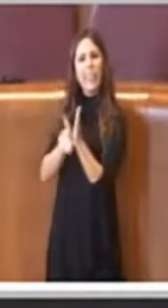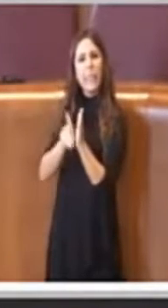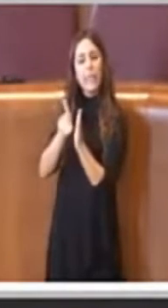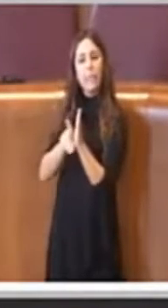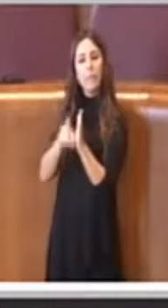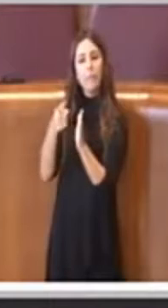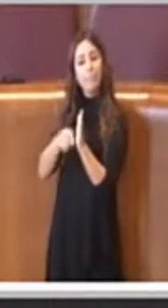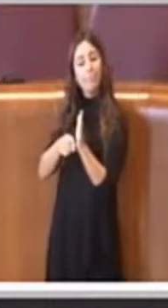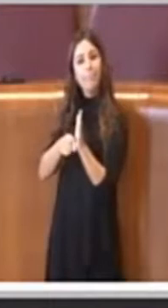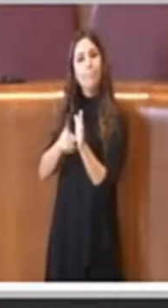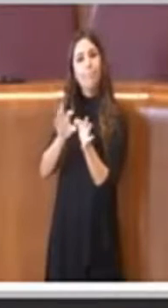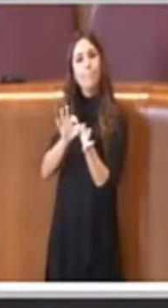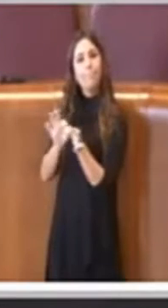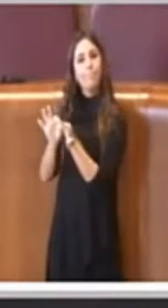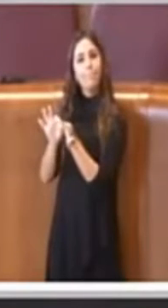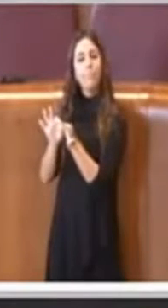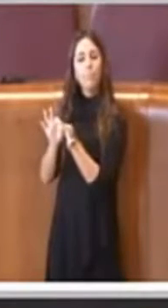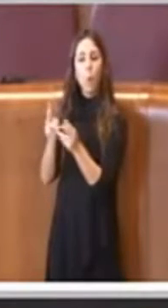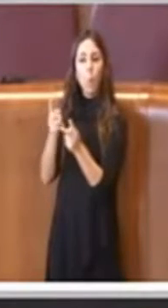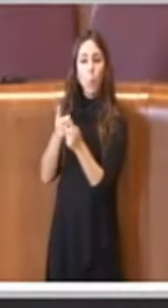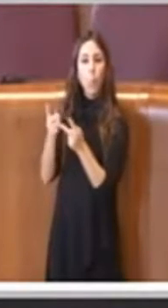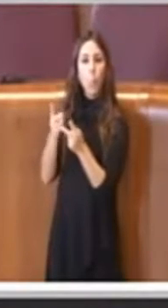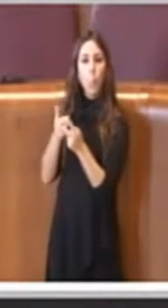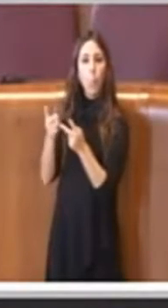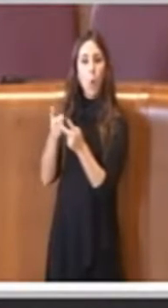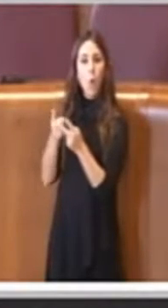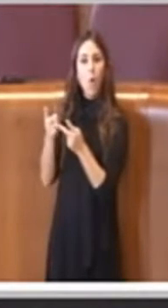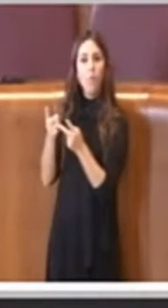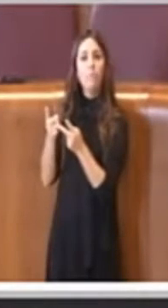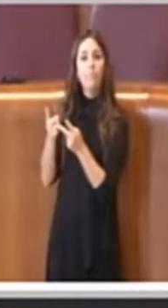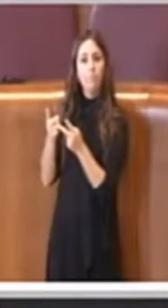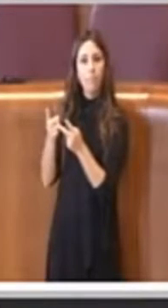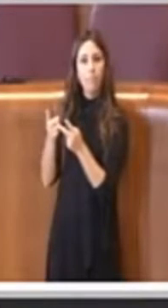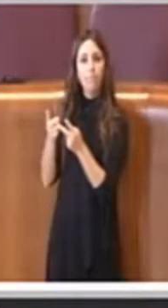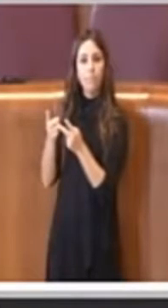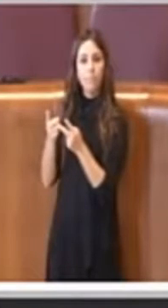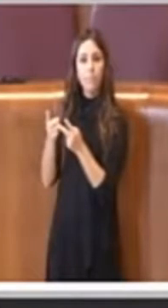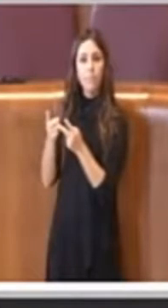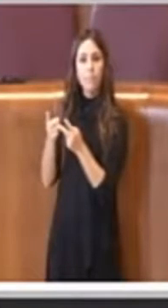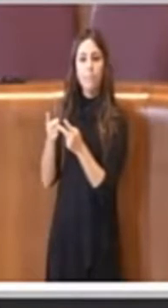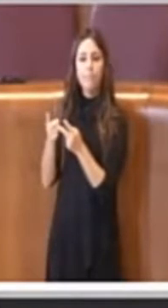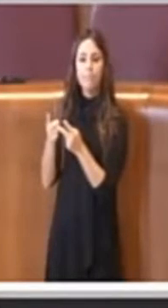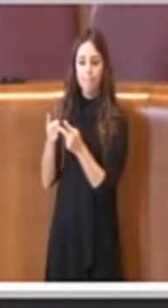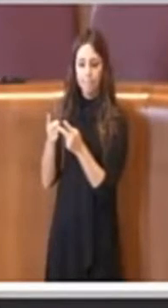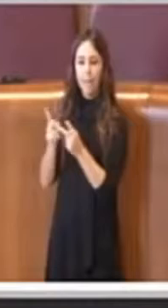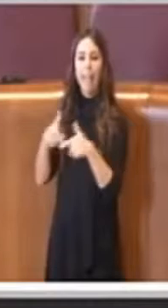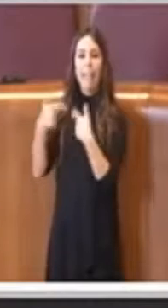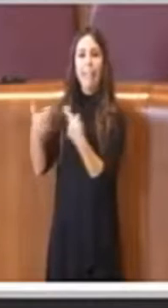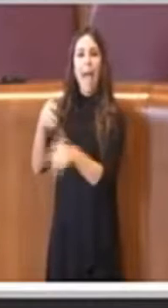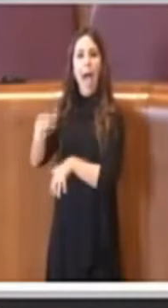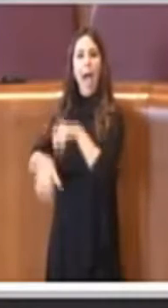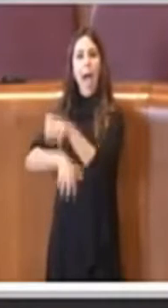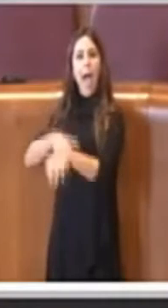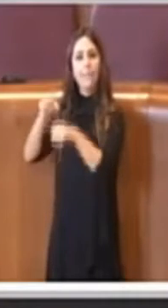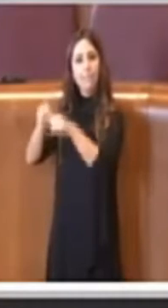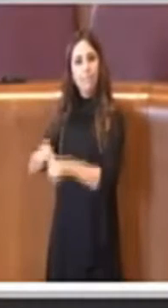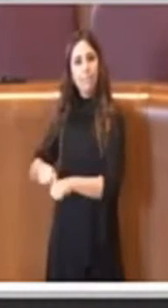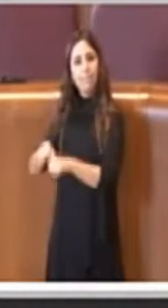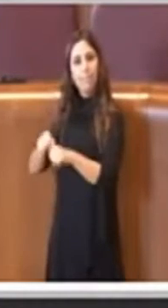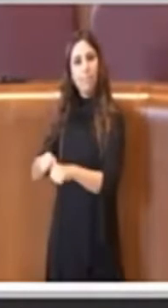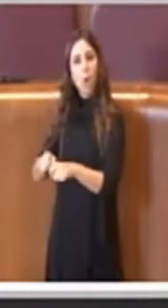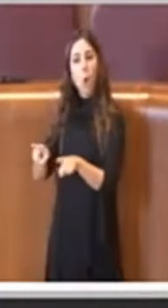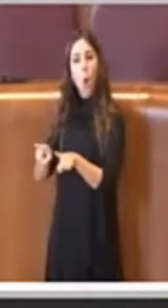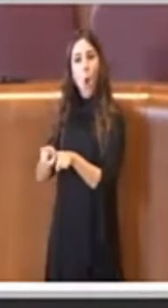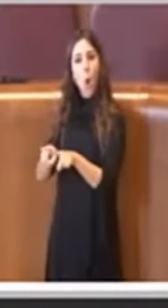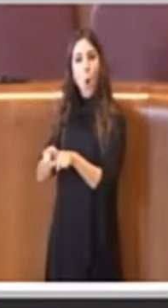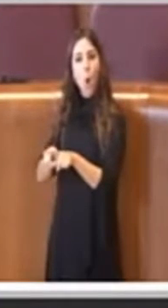tutelare soprattutto il benessere degli animali, andando a circoscrivere